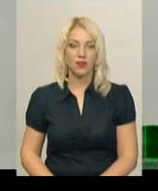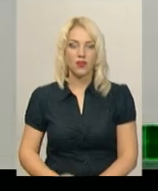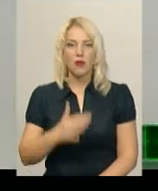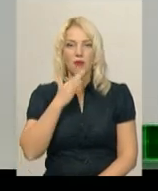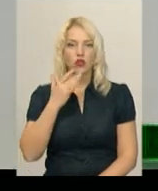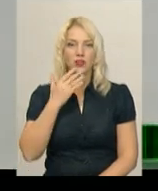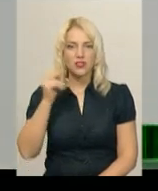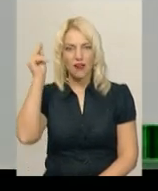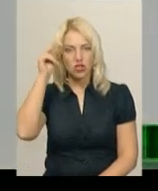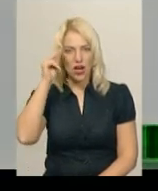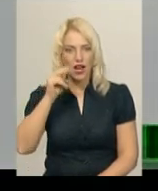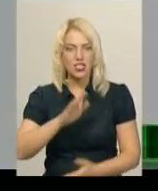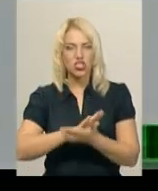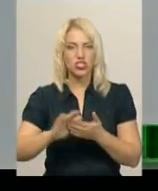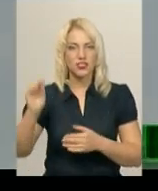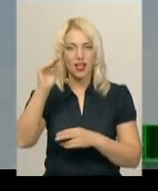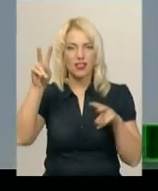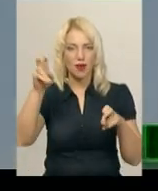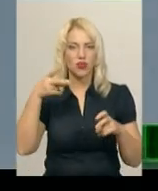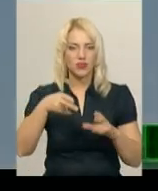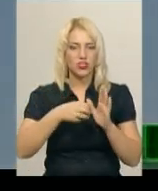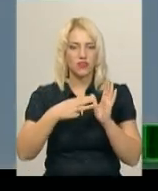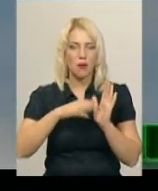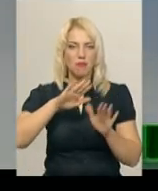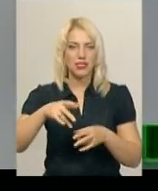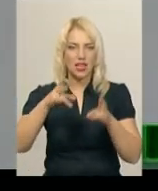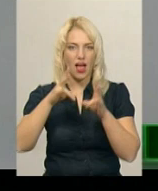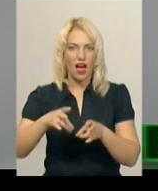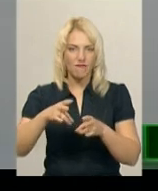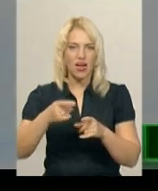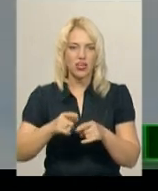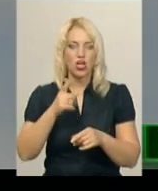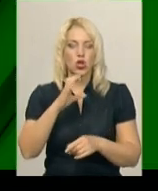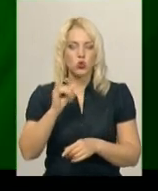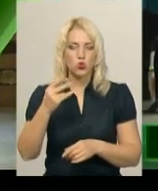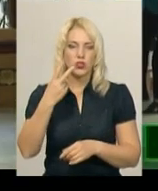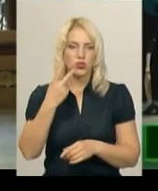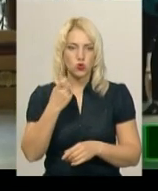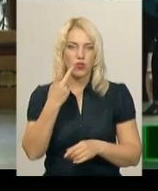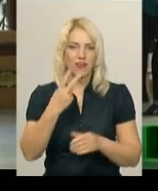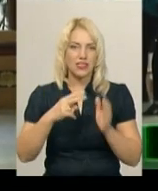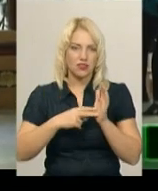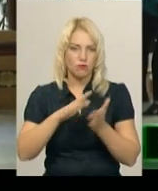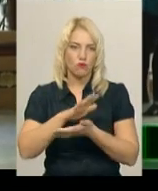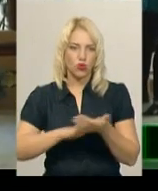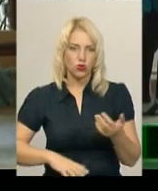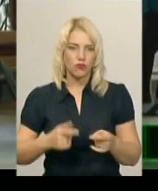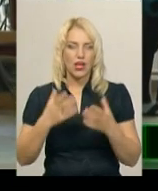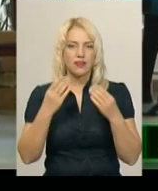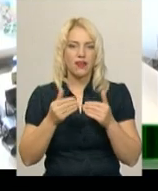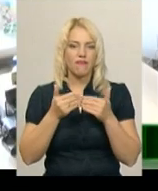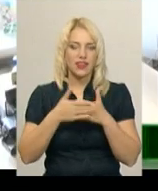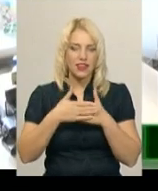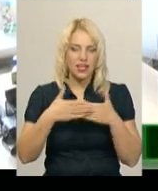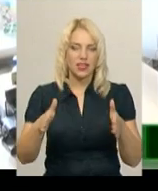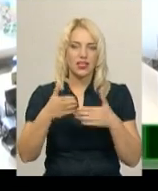Багатонаціональні навчання «Чисте небо» 2018 після аварії літака Су-27 продовжаться. Дні відкритих дверей розпочались у